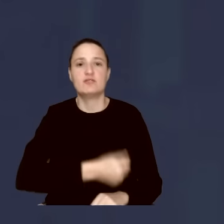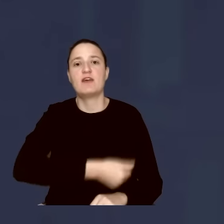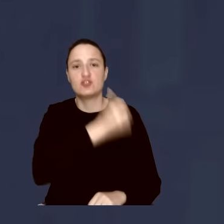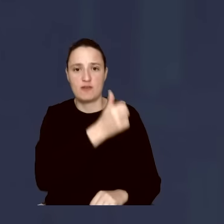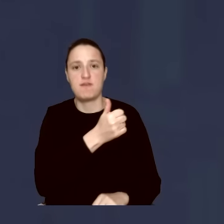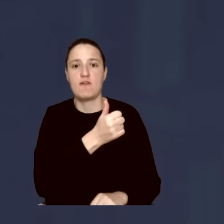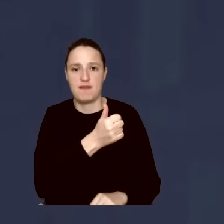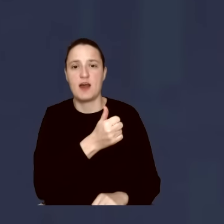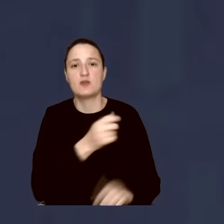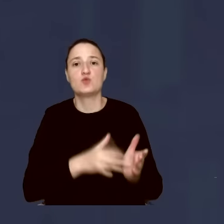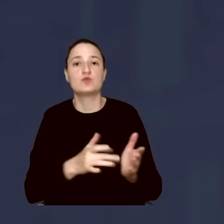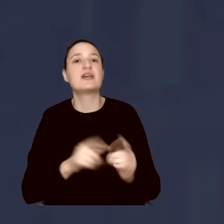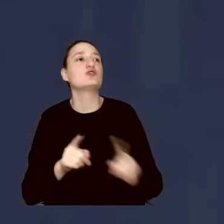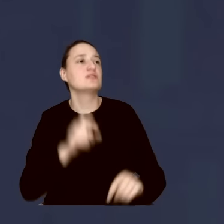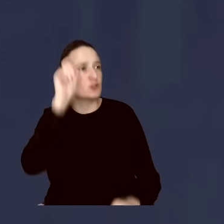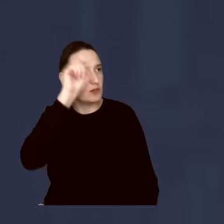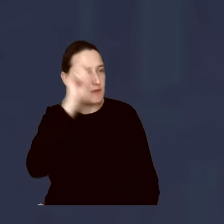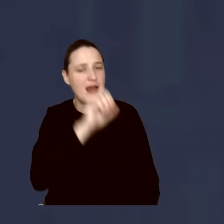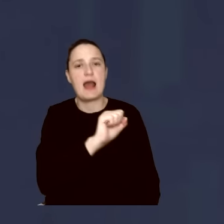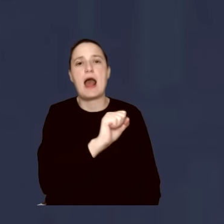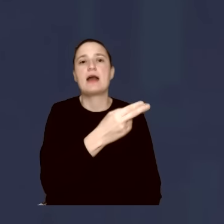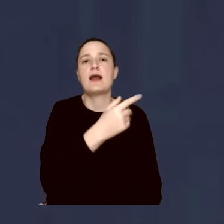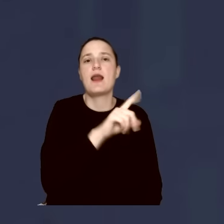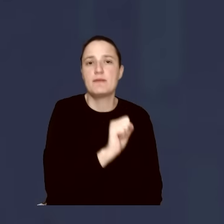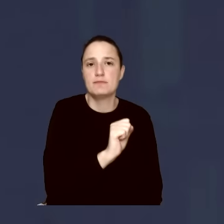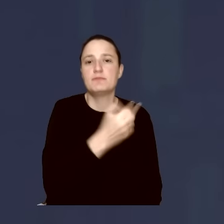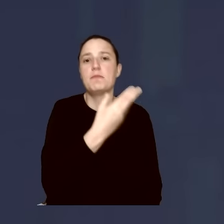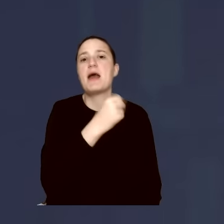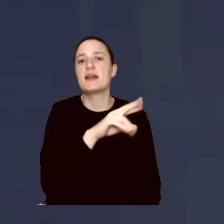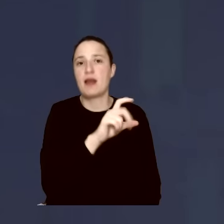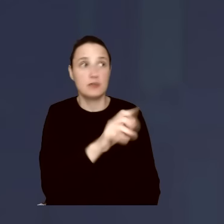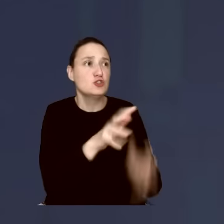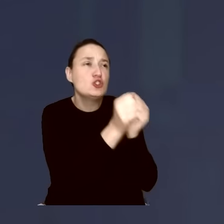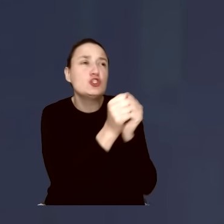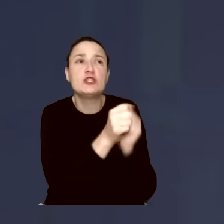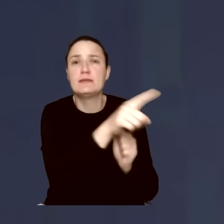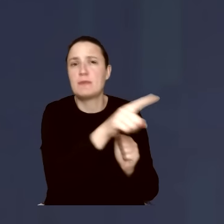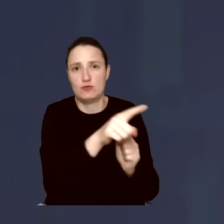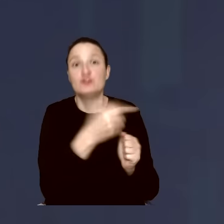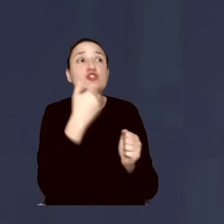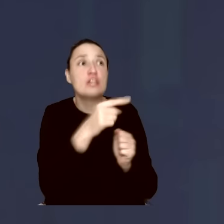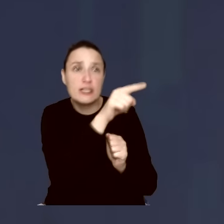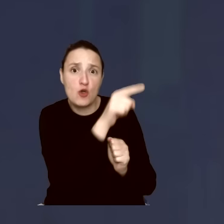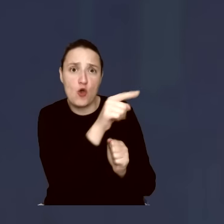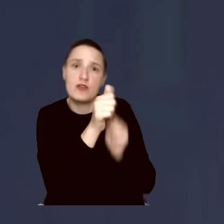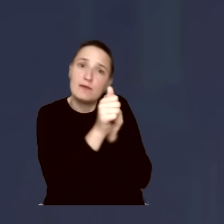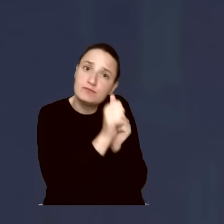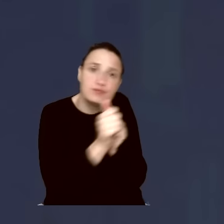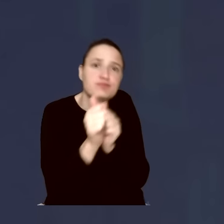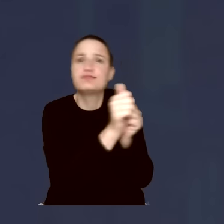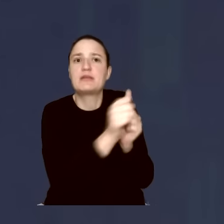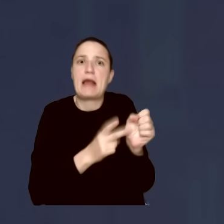kanclerz Angeli Merkel, dzięki której żakietowi, bo trzymał się go kurczowo, robił karierę na salonach brukselskich, europejskich,